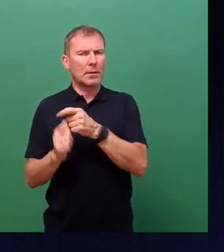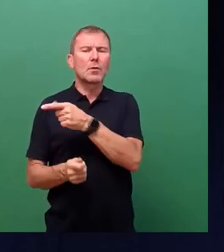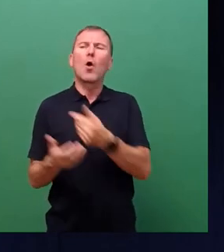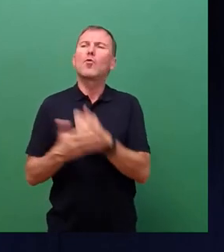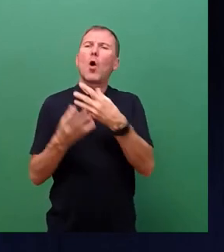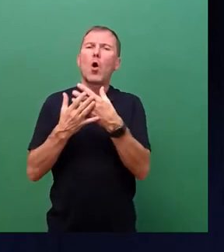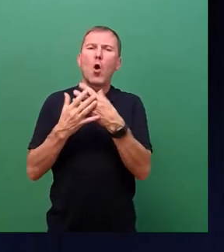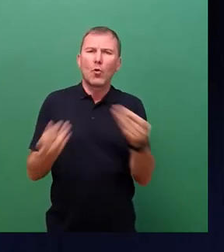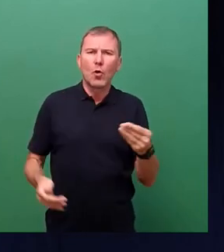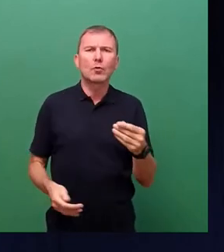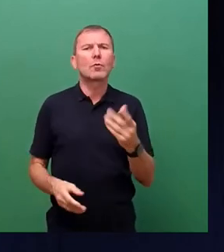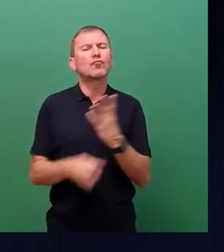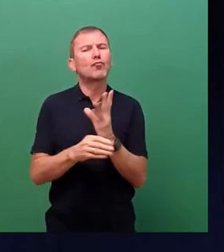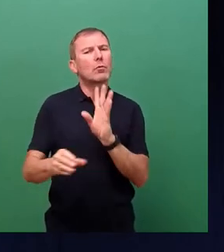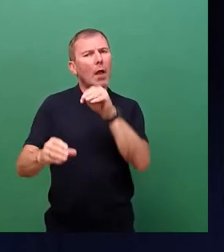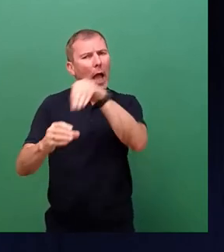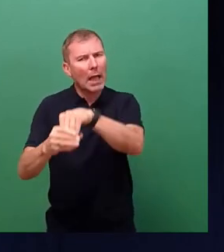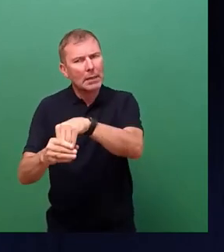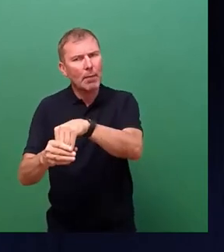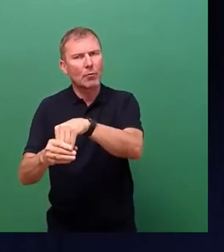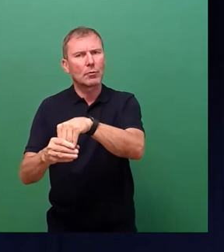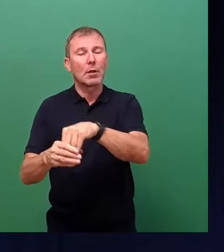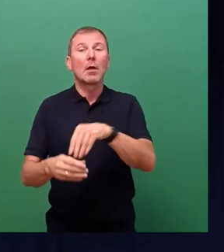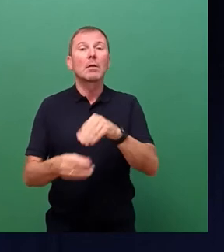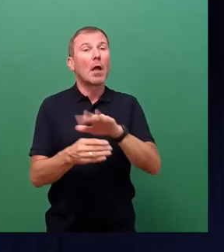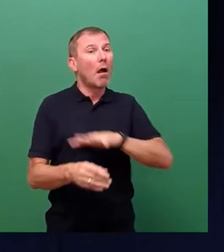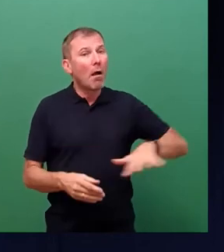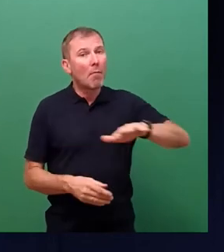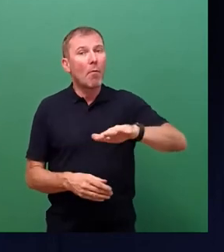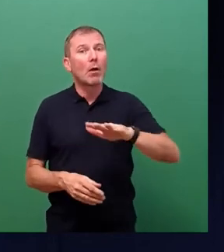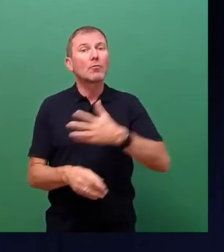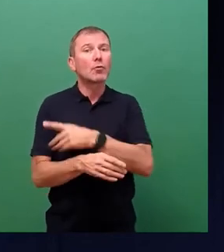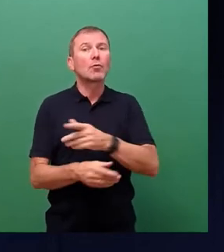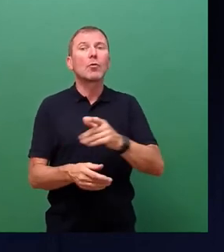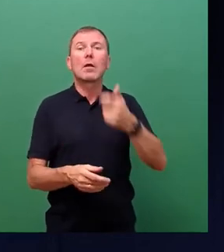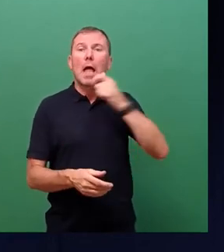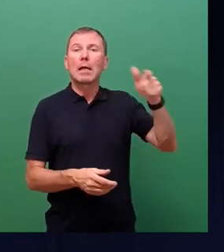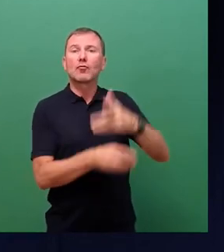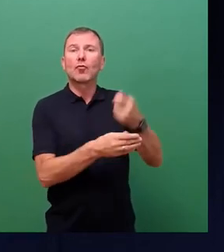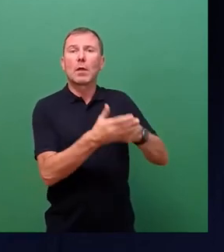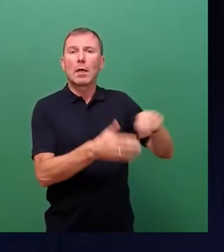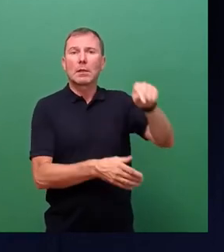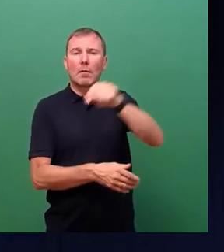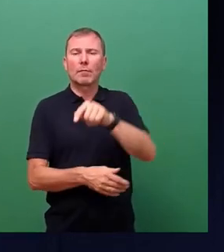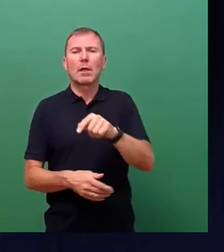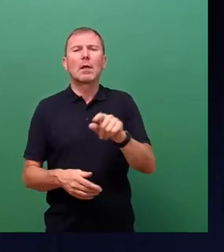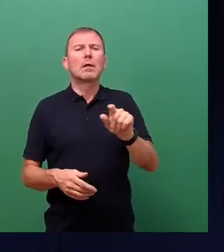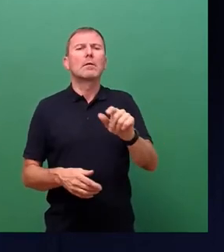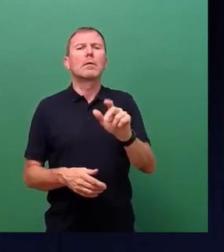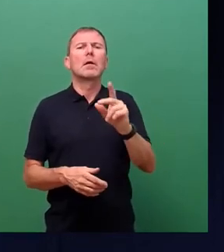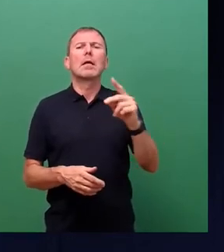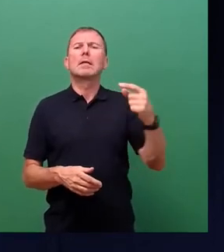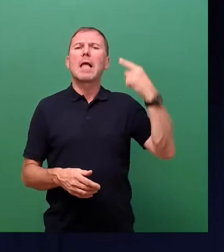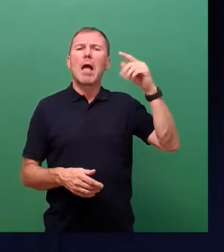implementiert werden können und diese Lösungen werden am Markt inzwischen dort eingekauft. Das heißt, Enhanced Frequency Response oder DS3 in Irland, das sind sehr